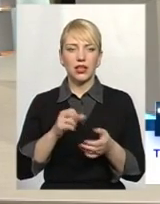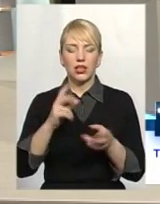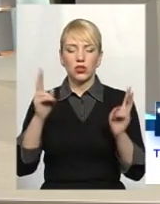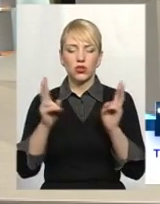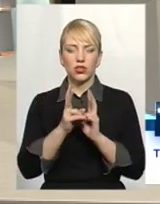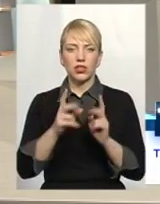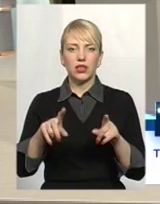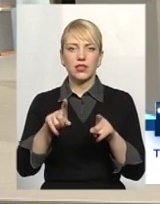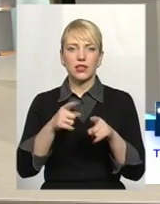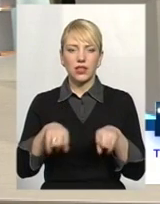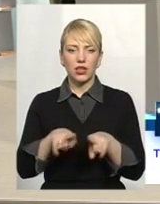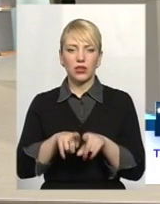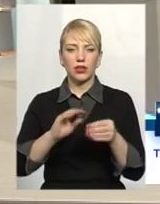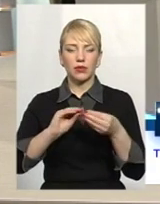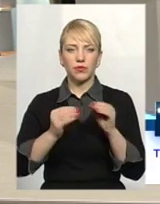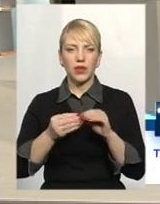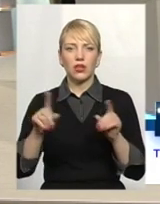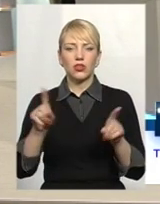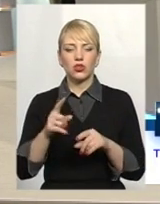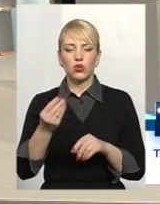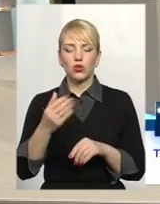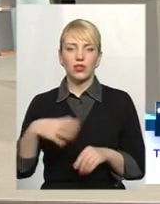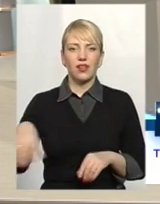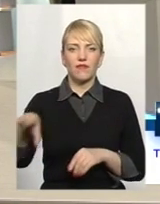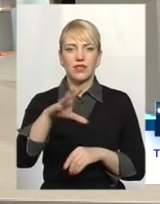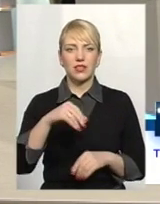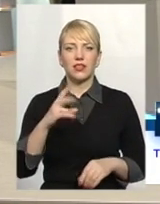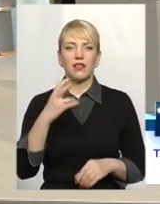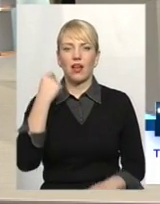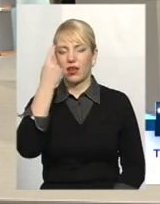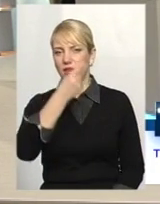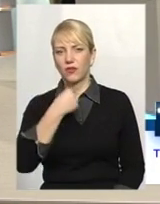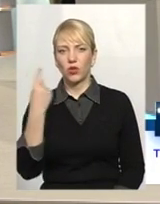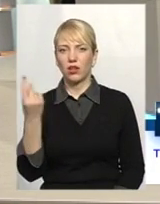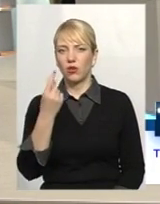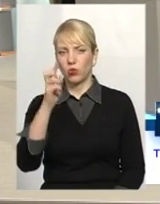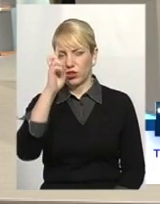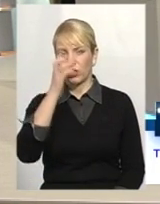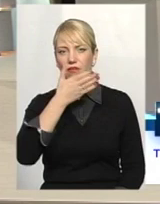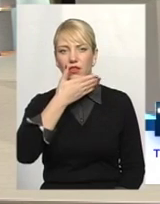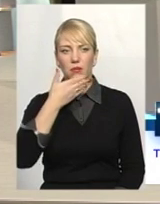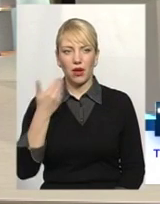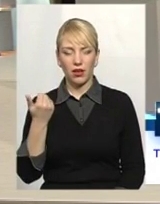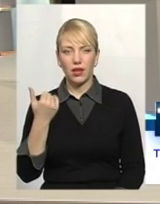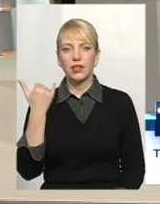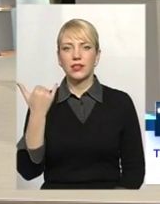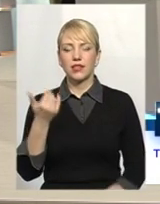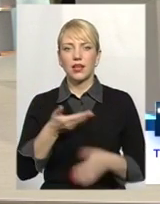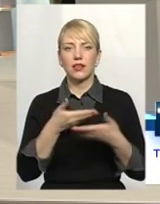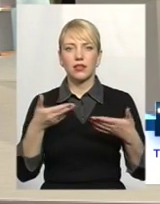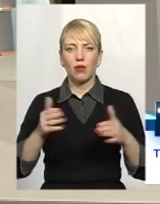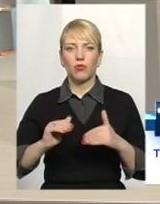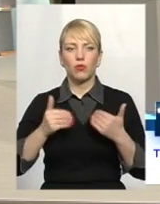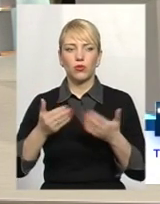обличчям з цією ситуацією, коли грошей на всіх, на індивідуальні лічельники в державі немає. Зараз нам пропонують